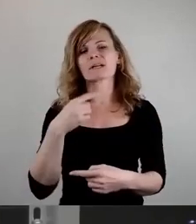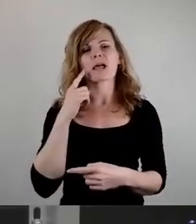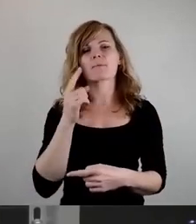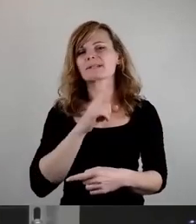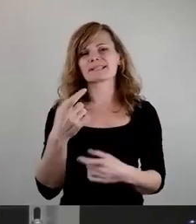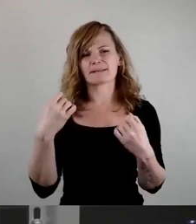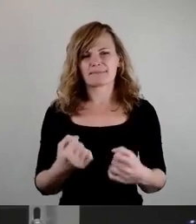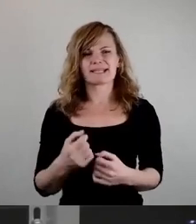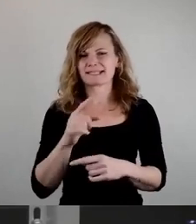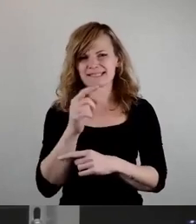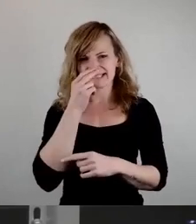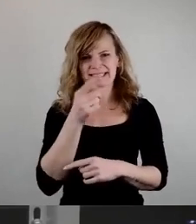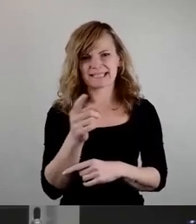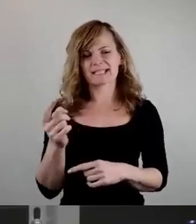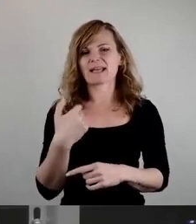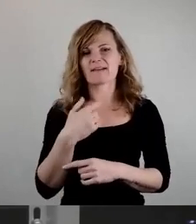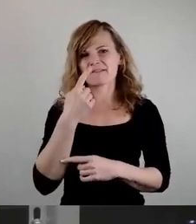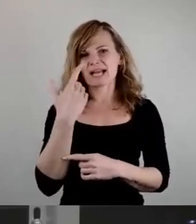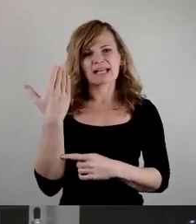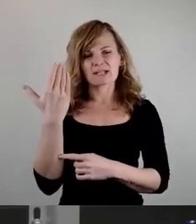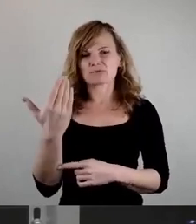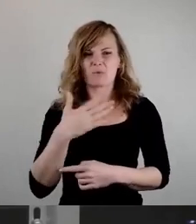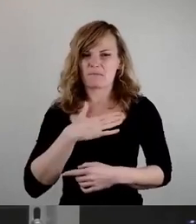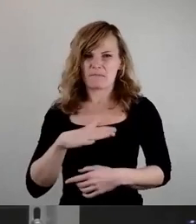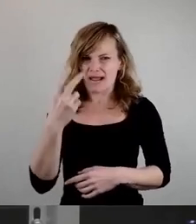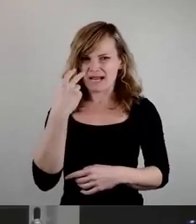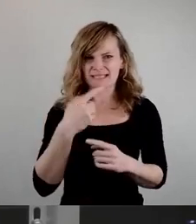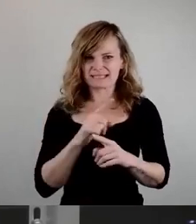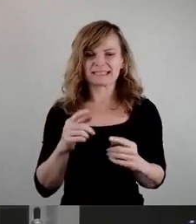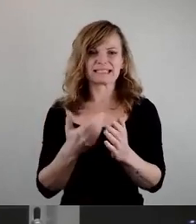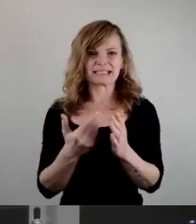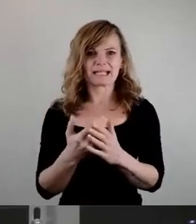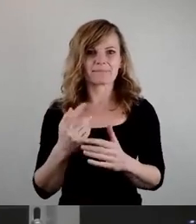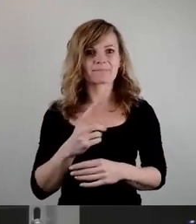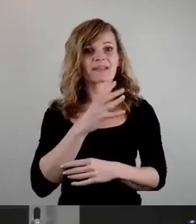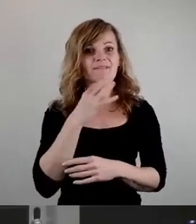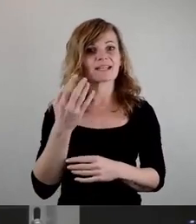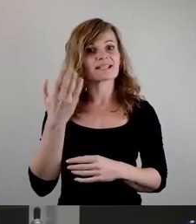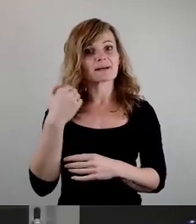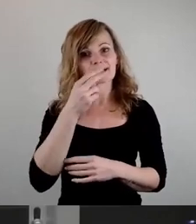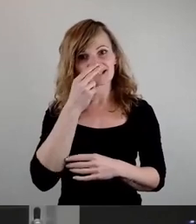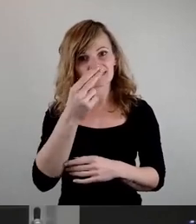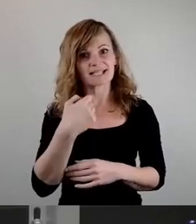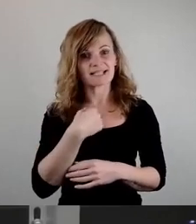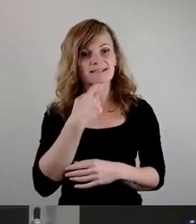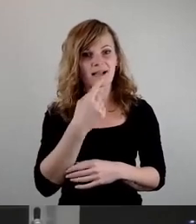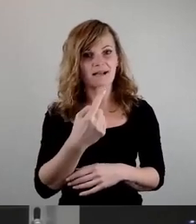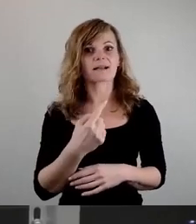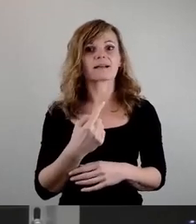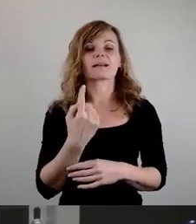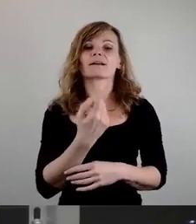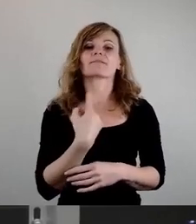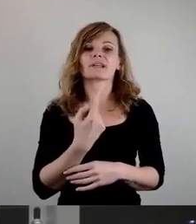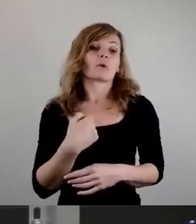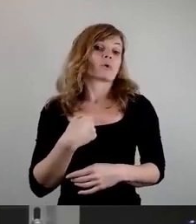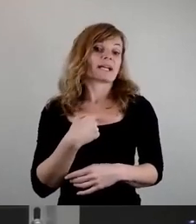haben es wahrscheinlich nicht gesehen, weil sie mich so mögen. Aber sehr viele haben es damals gesehen, als ich gesagt habe, Ich